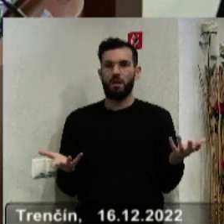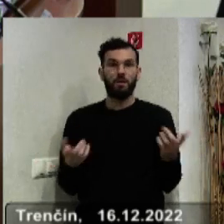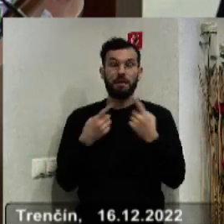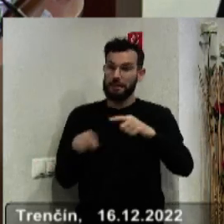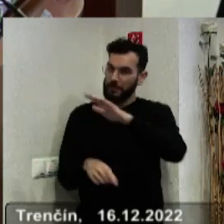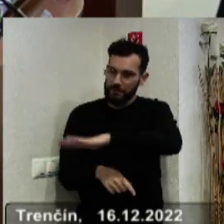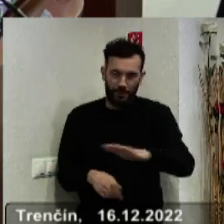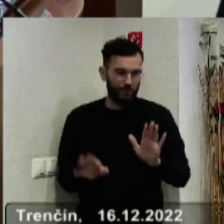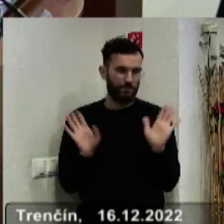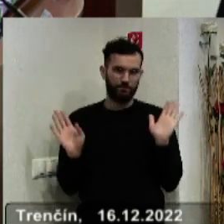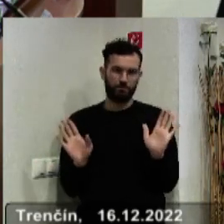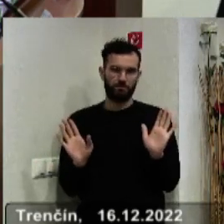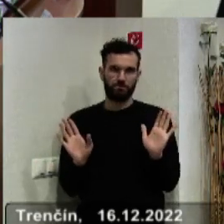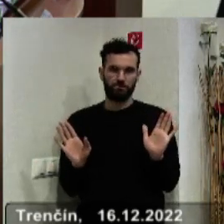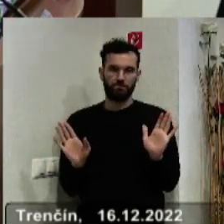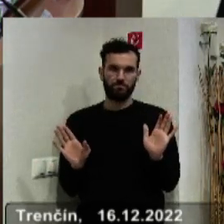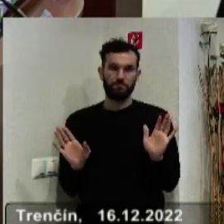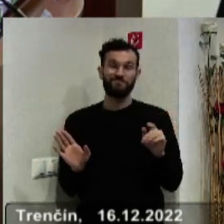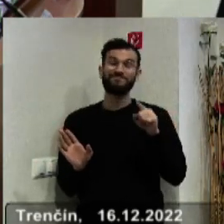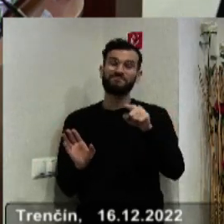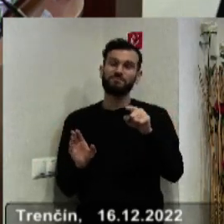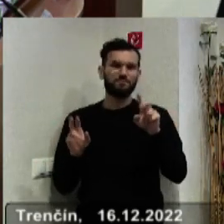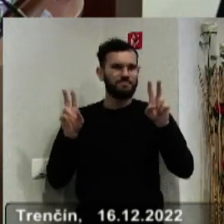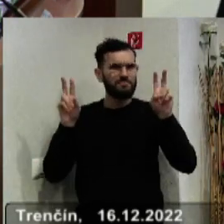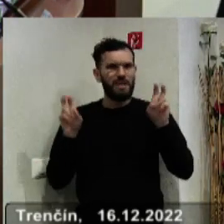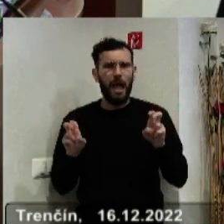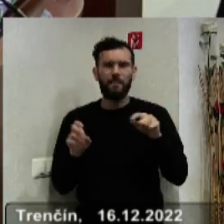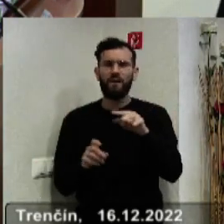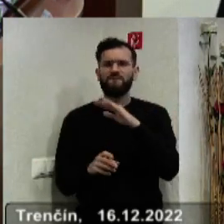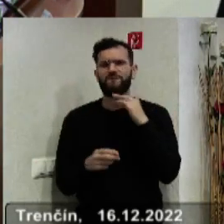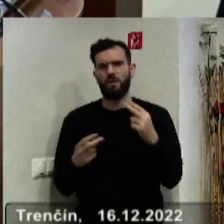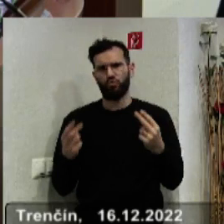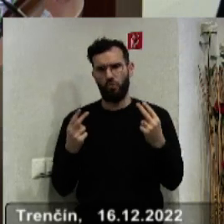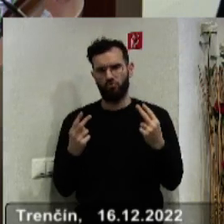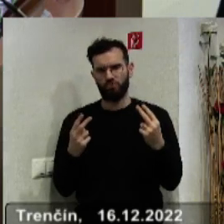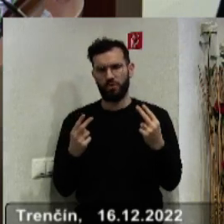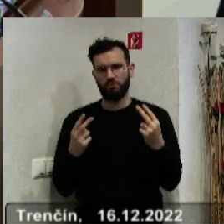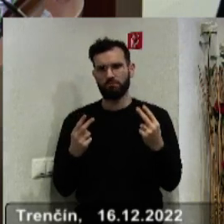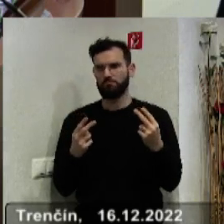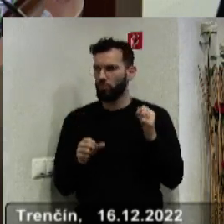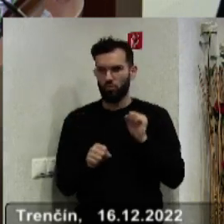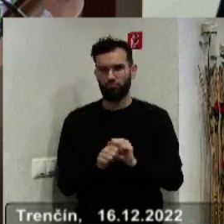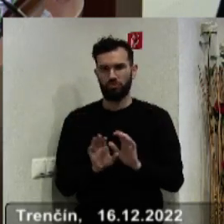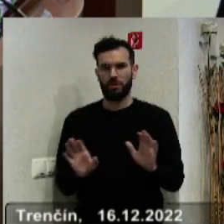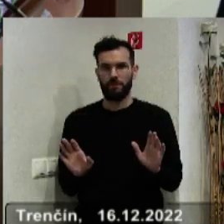deti. Táto téma je podľa mňa oveľa dôležitejšia ako